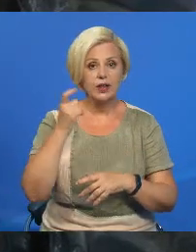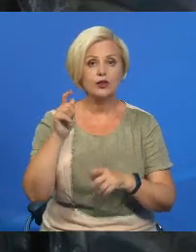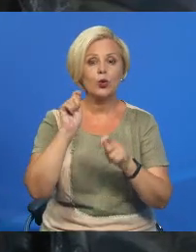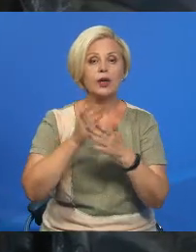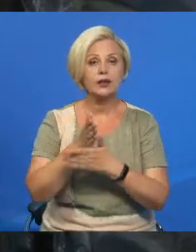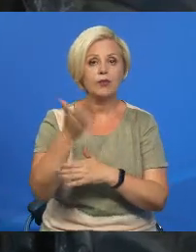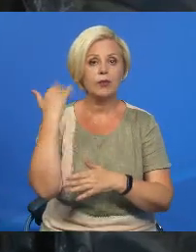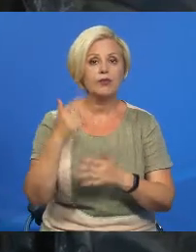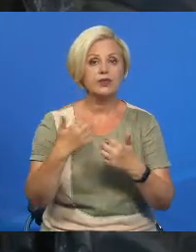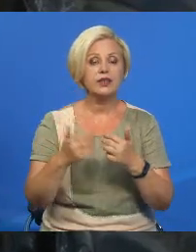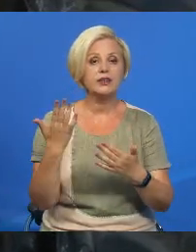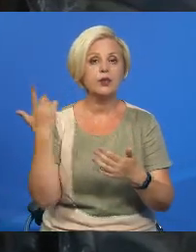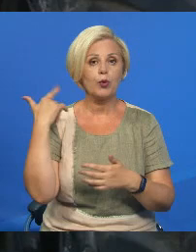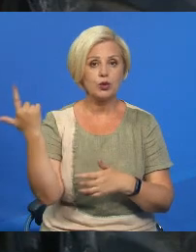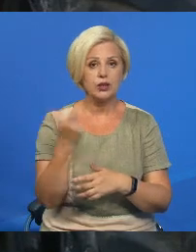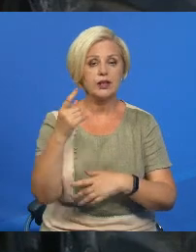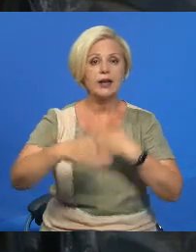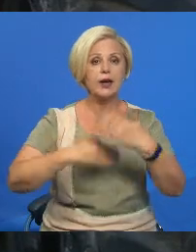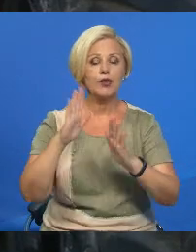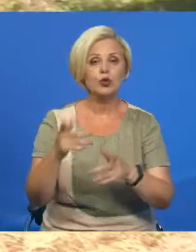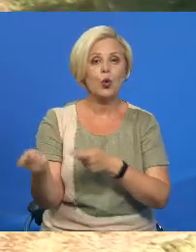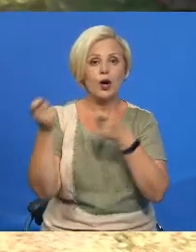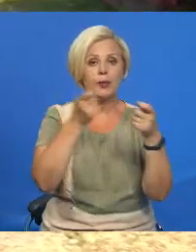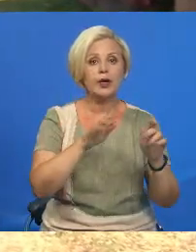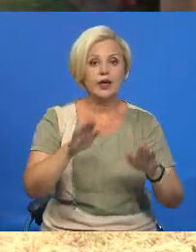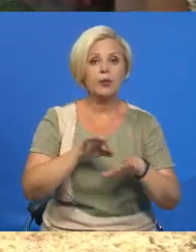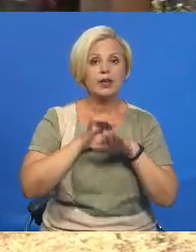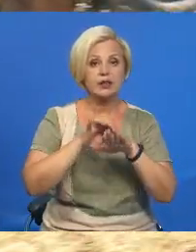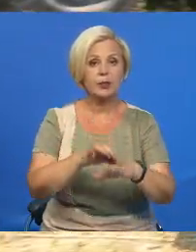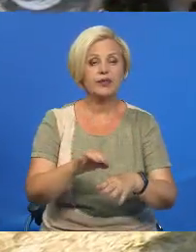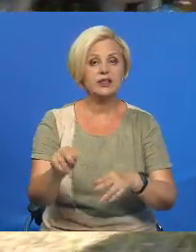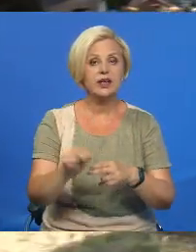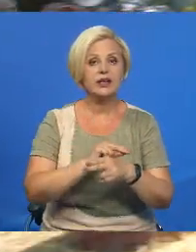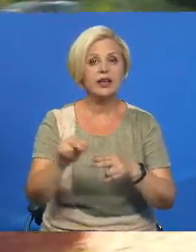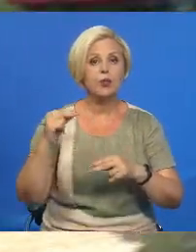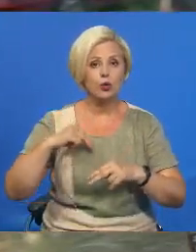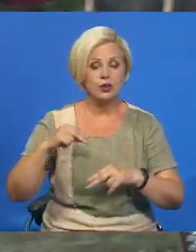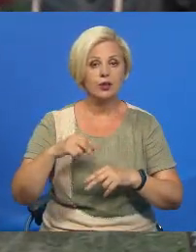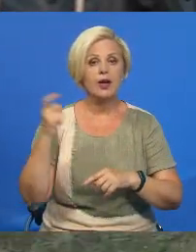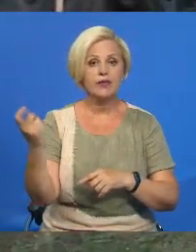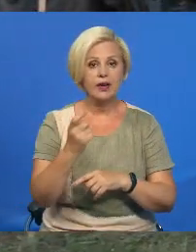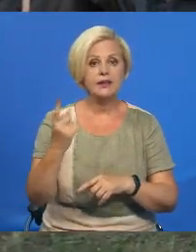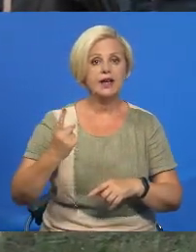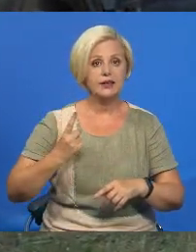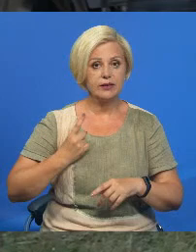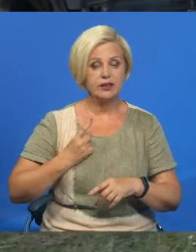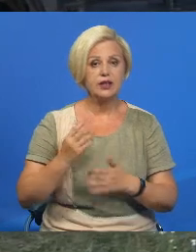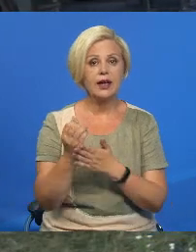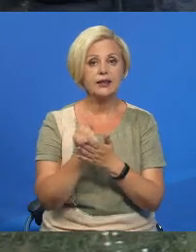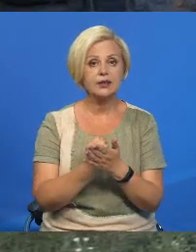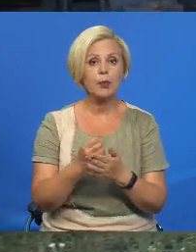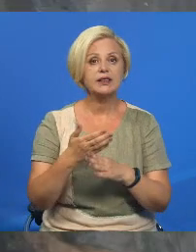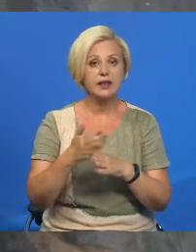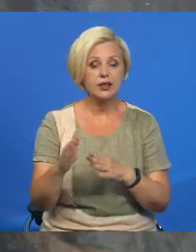в середине минулого титня. Тогда комбайны только перевезли до места проведения ремонтных работ. У господарцы ждали необходимые запасные